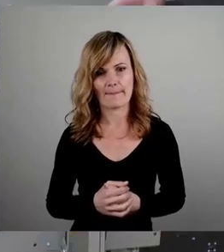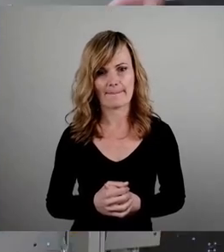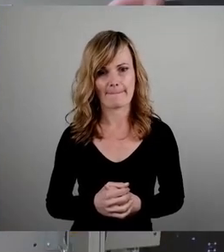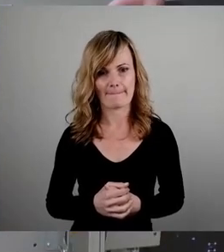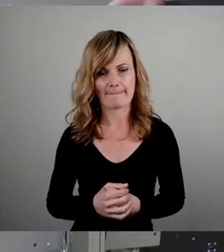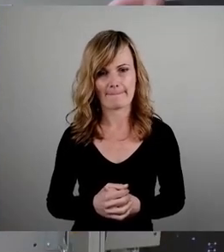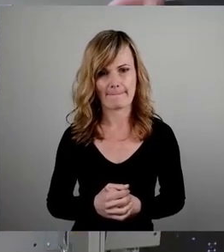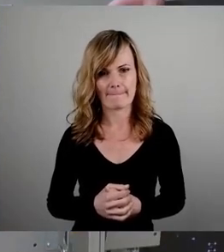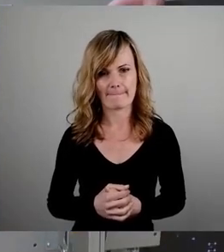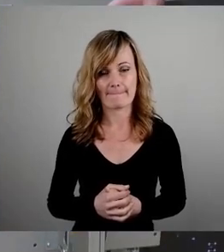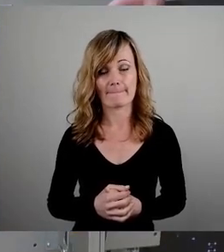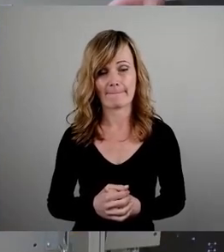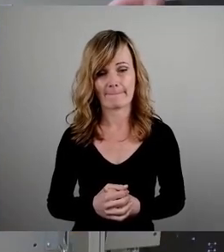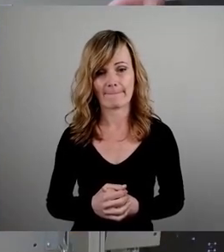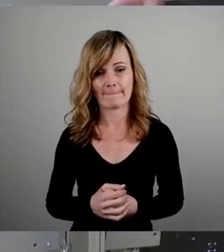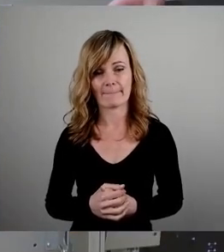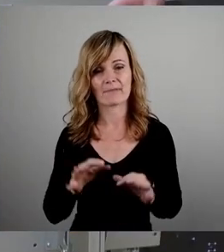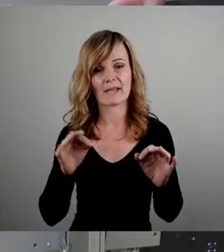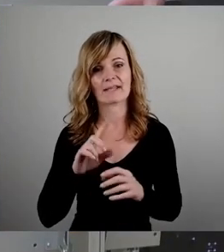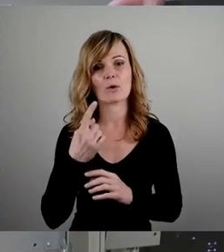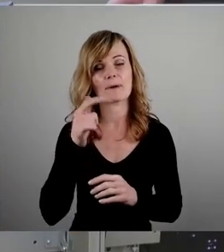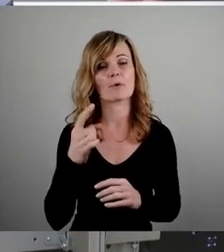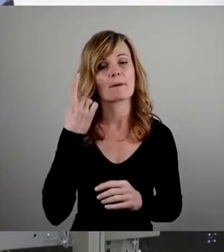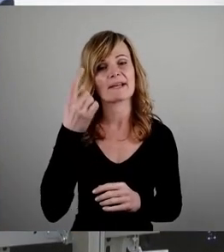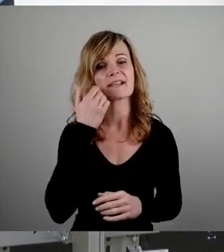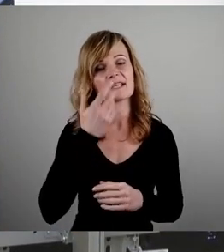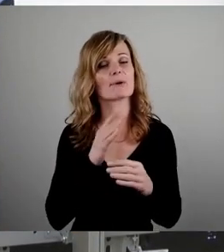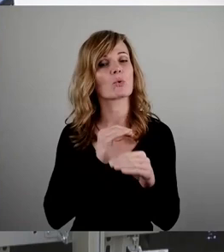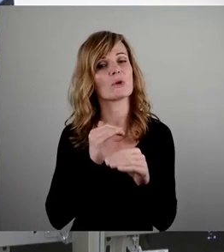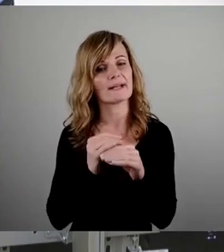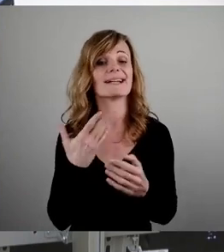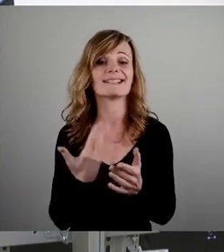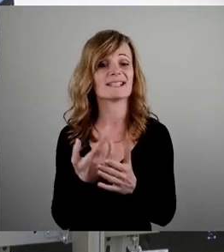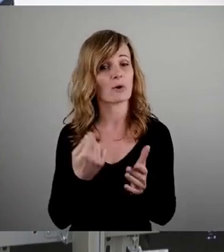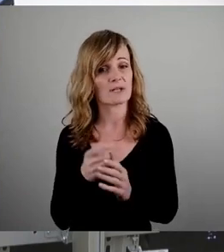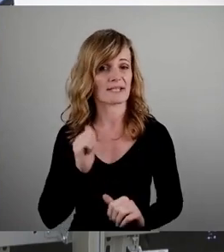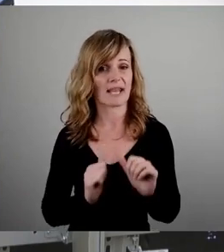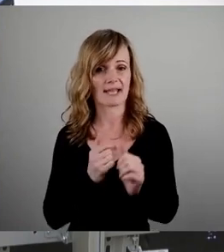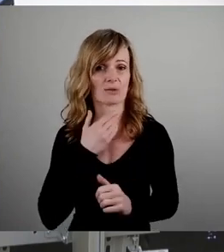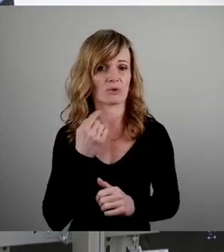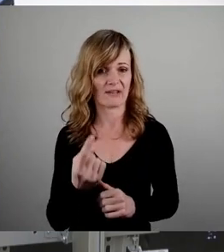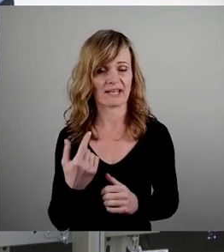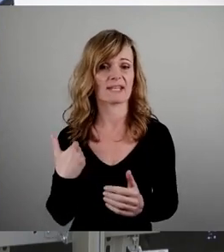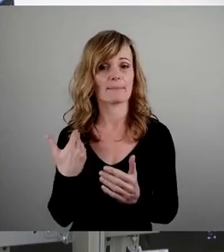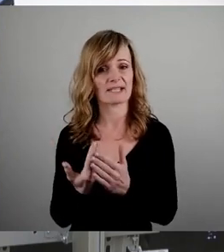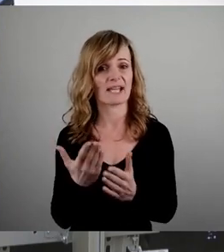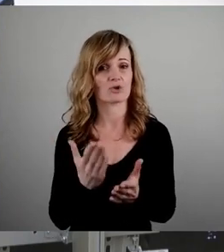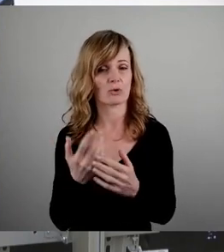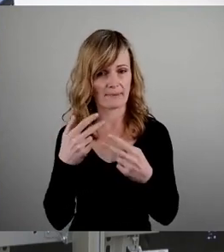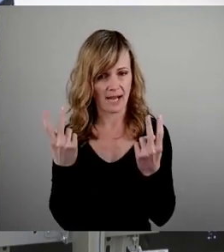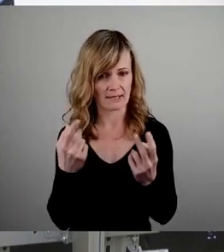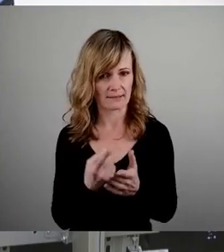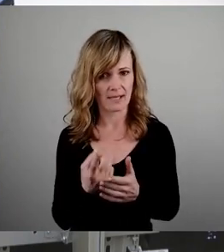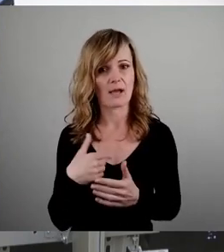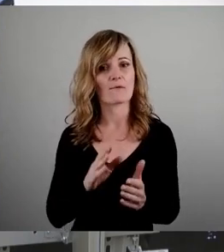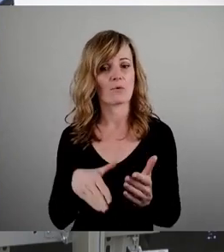Ja, sehr geehrter Herr Oberbürgermeister, liebe Kolleginnen und Kollegen, das sind Kosten, die leider notwendig sind. Die waren auch bisher schon bekannt. Die Vorlage selbst ist jetzt